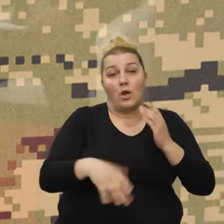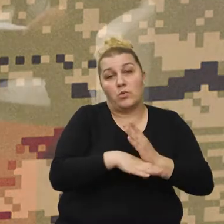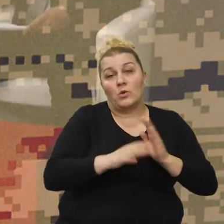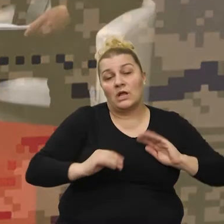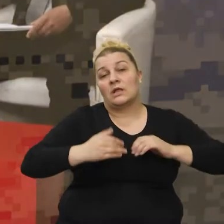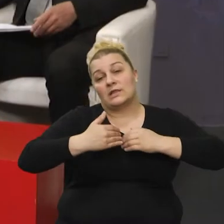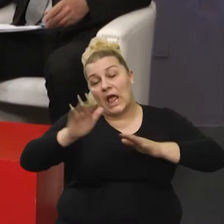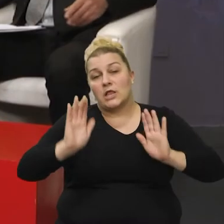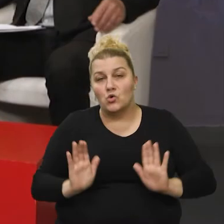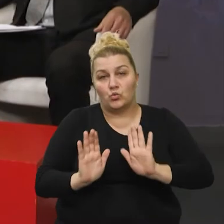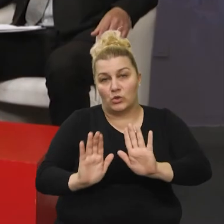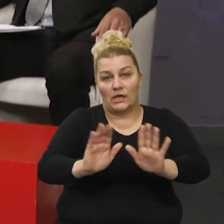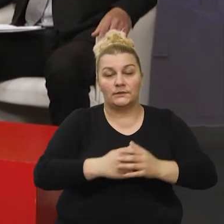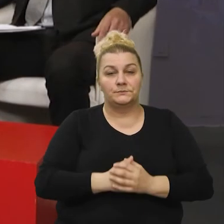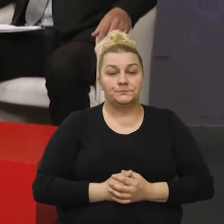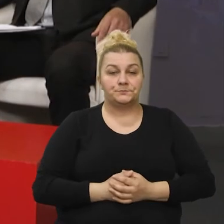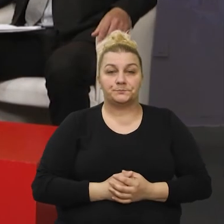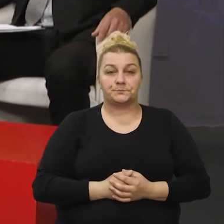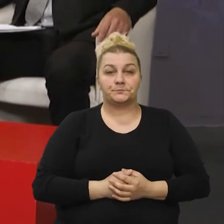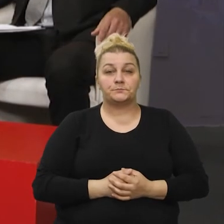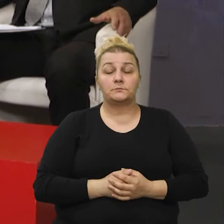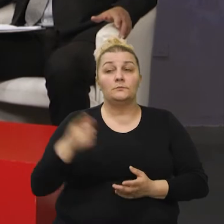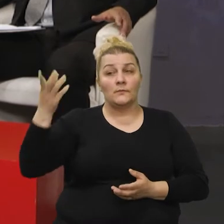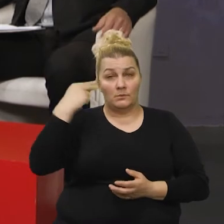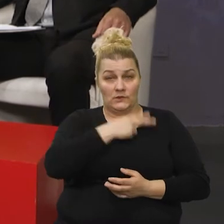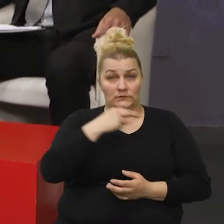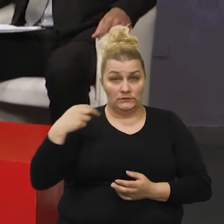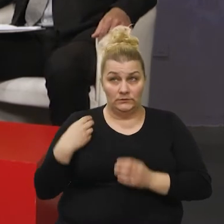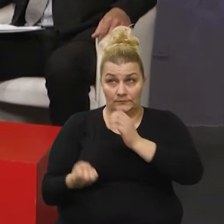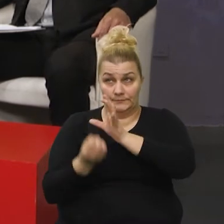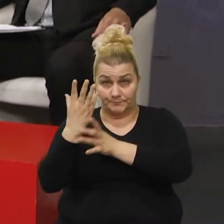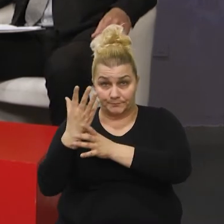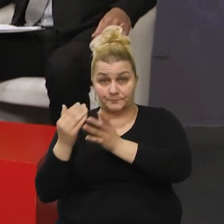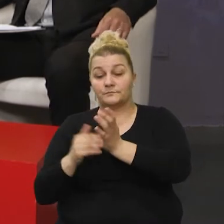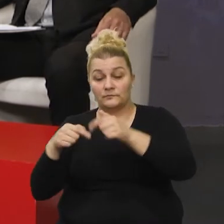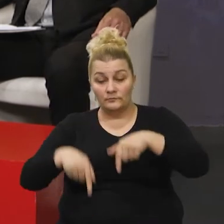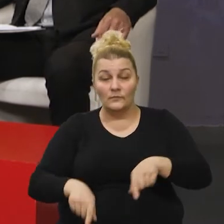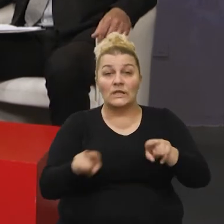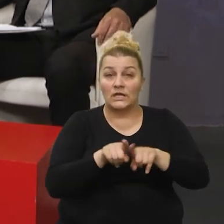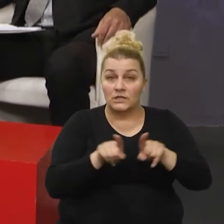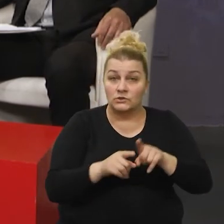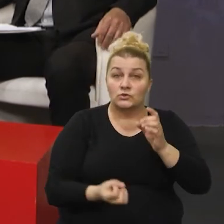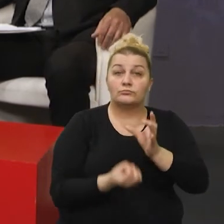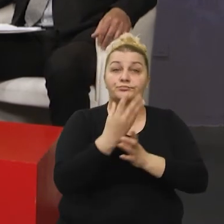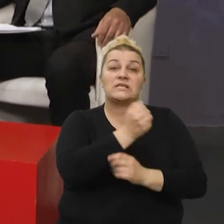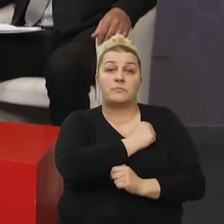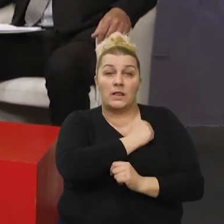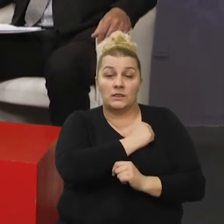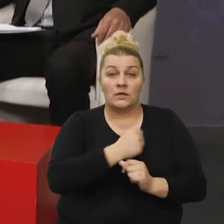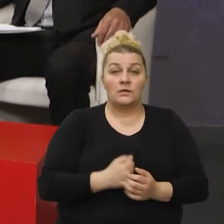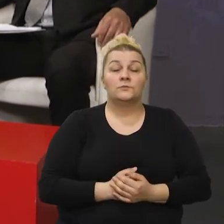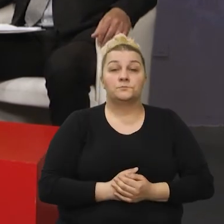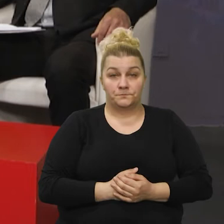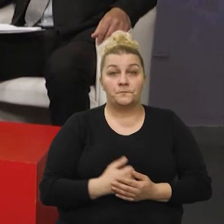gurate dalje. Roko po porotku iz Zagreba jasno trebalo je osnovati i Splitski ogranak.